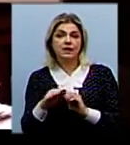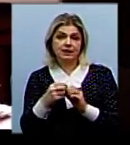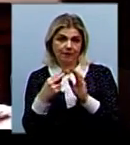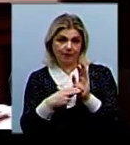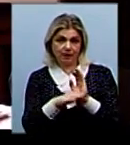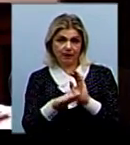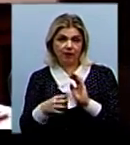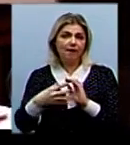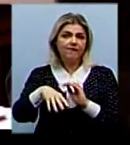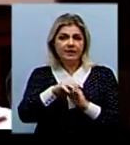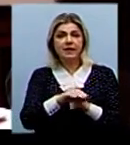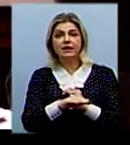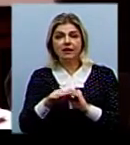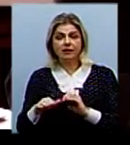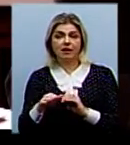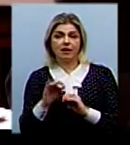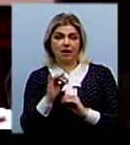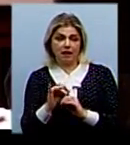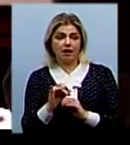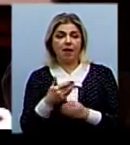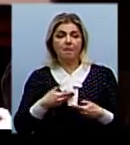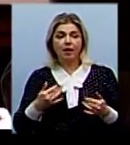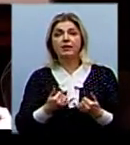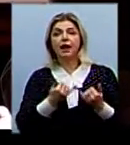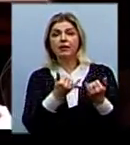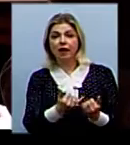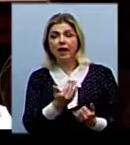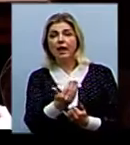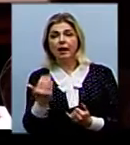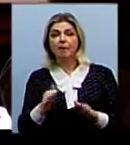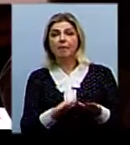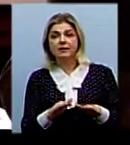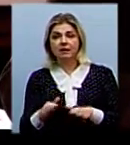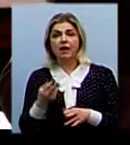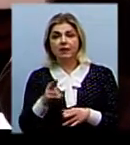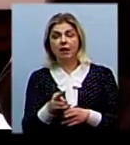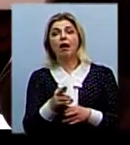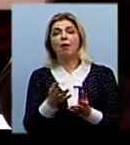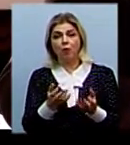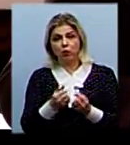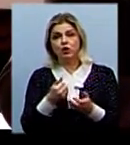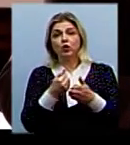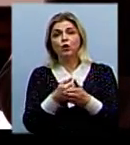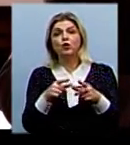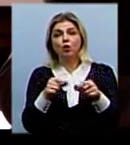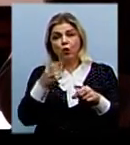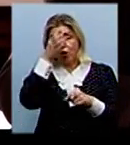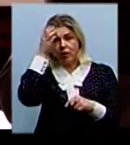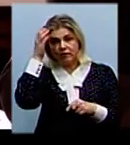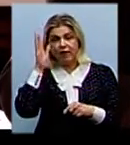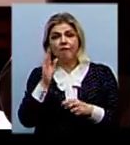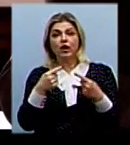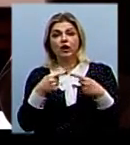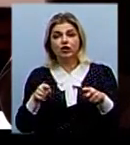Тобто всі дітей у цю чергу ми надаємо їм місця для здобуття дошкільного освіти в інших навчальних